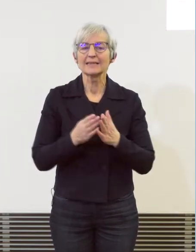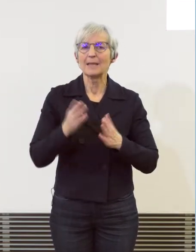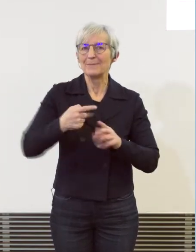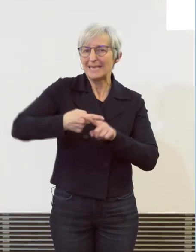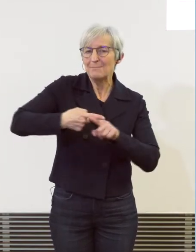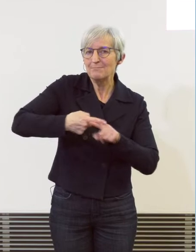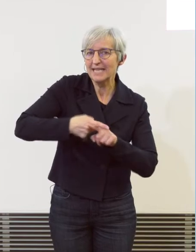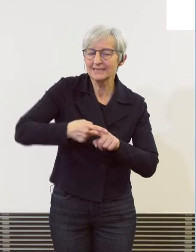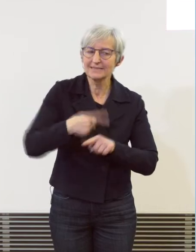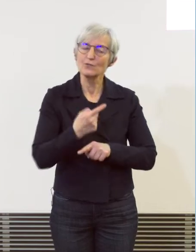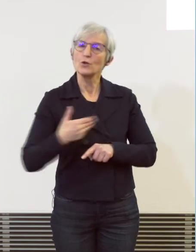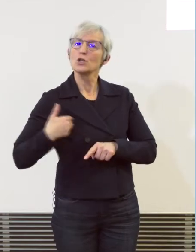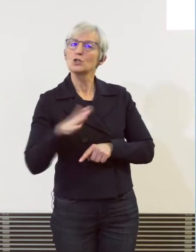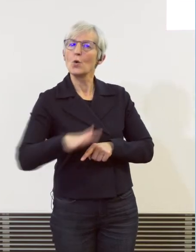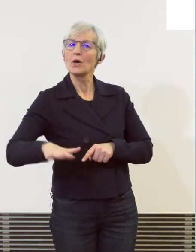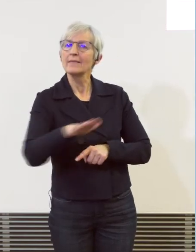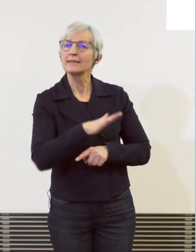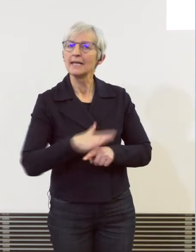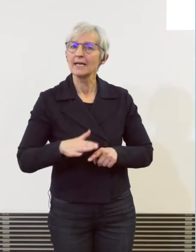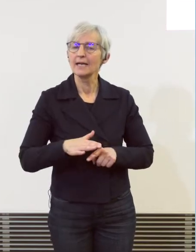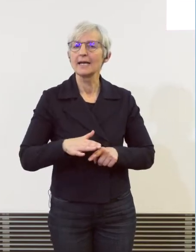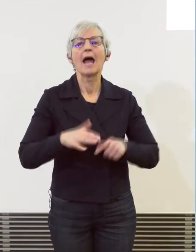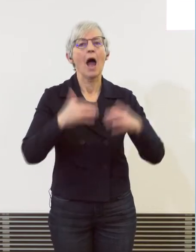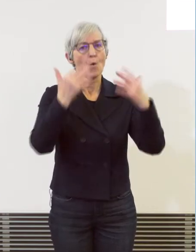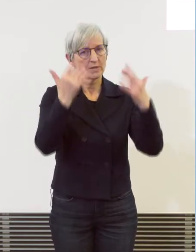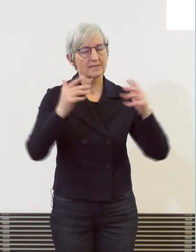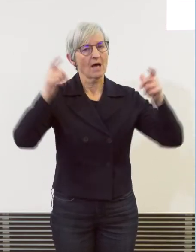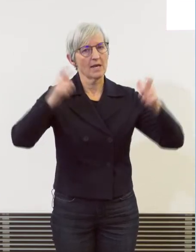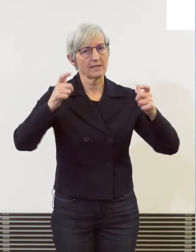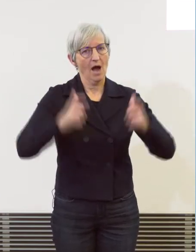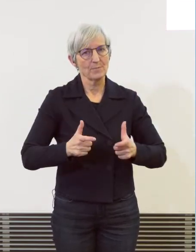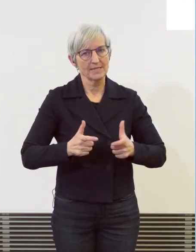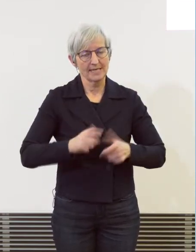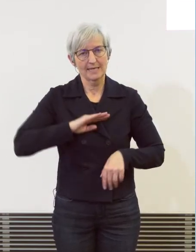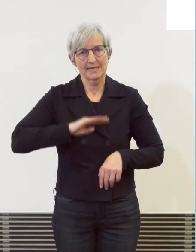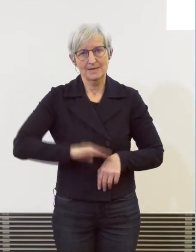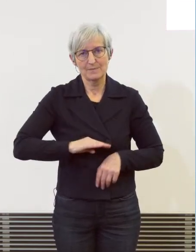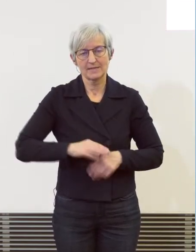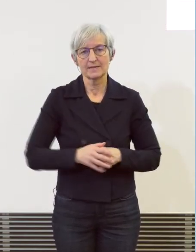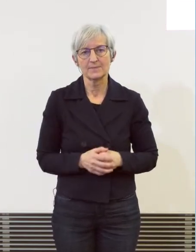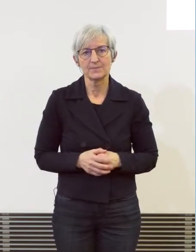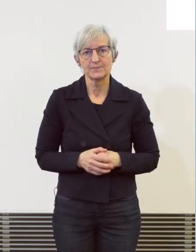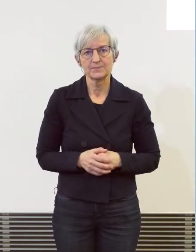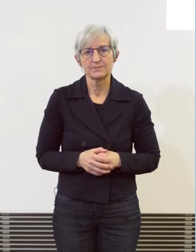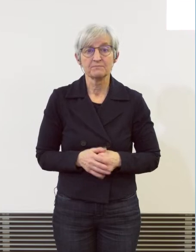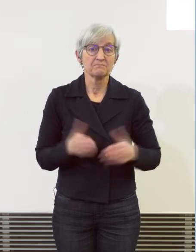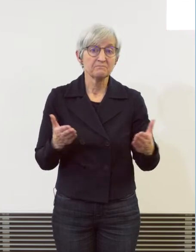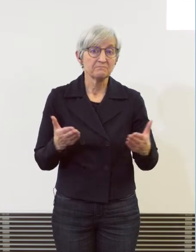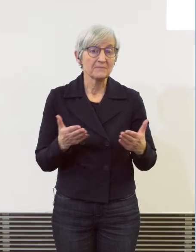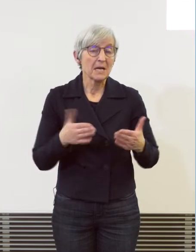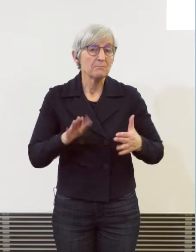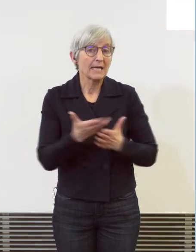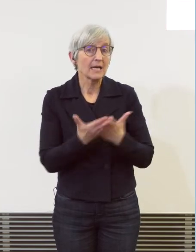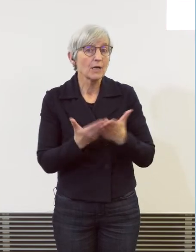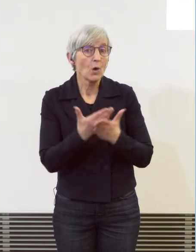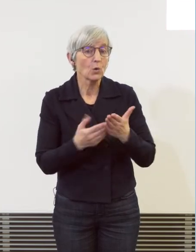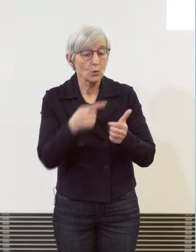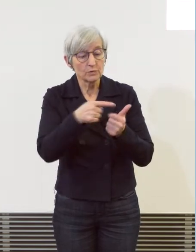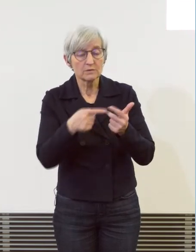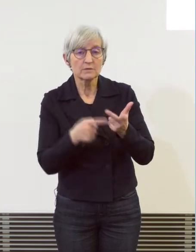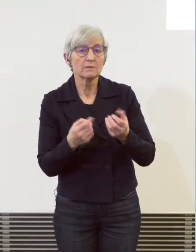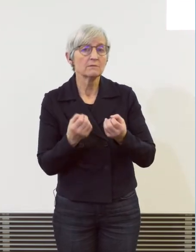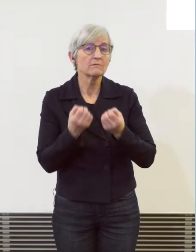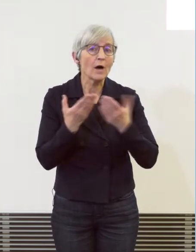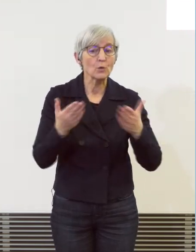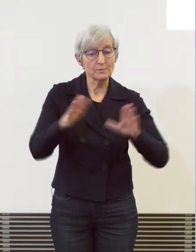auf tiefem Niveau weiter abgenommen. Über mögliche weitere Ursachen vom Anstieg in diesem Bereich